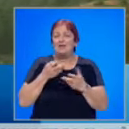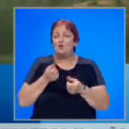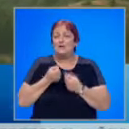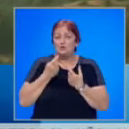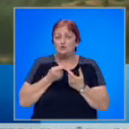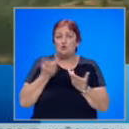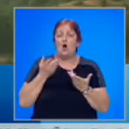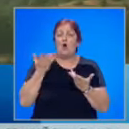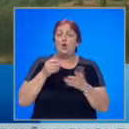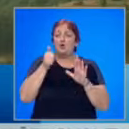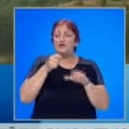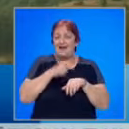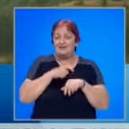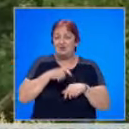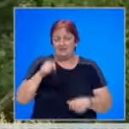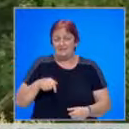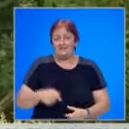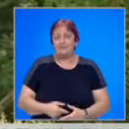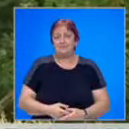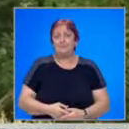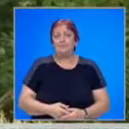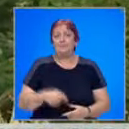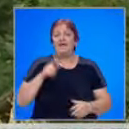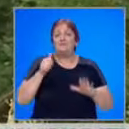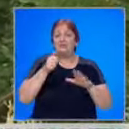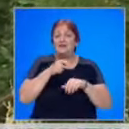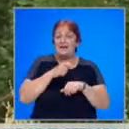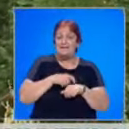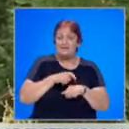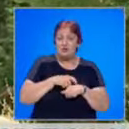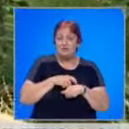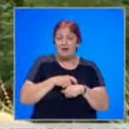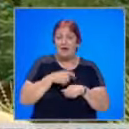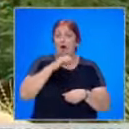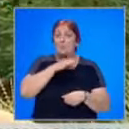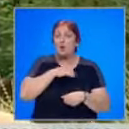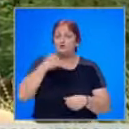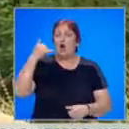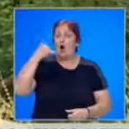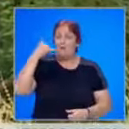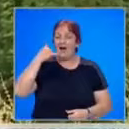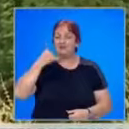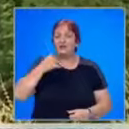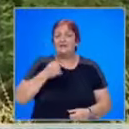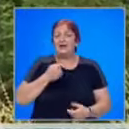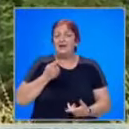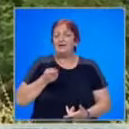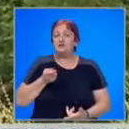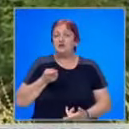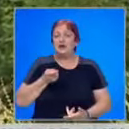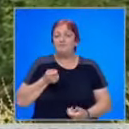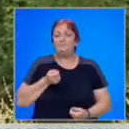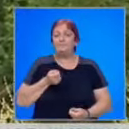се е случило около 16 часа днес. В 16 часа получих обаждане, че